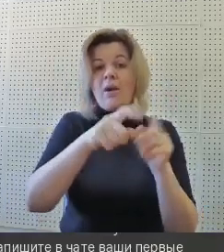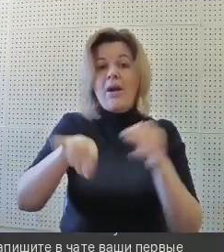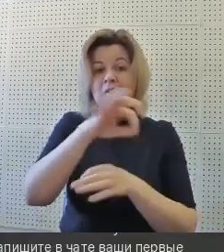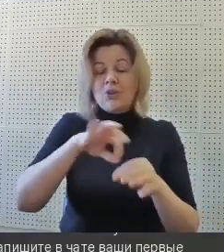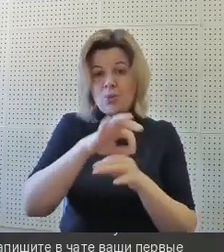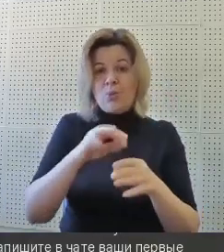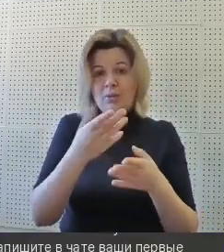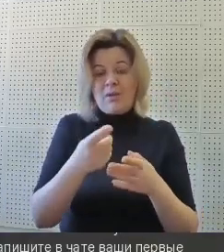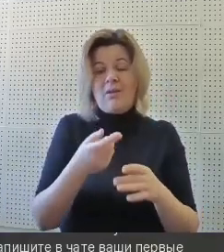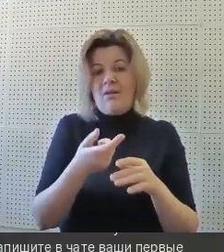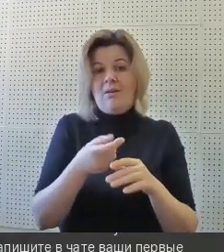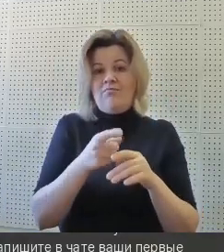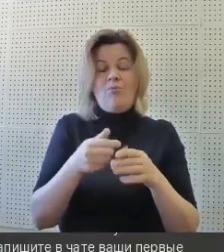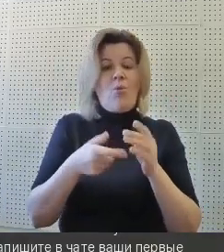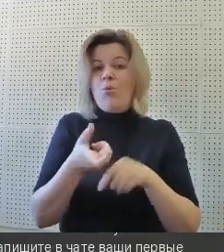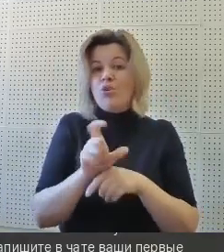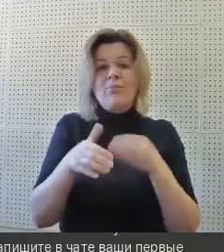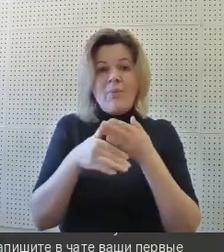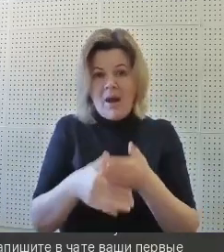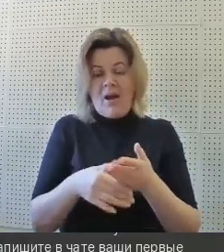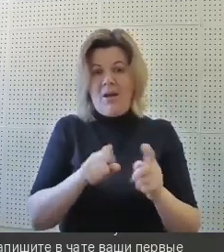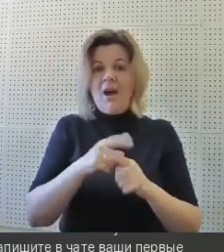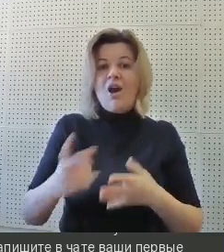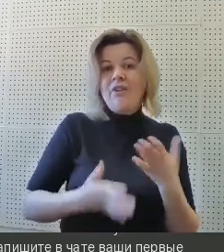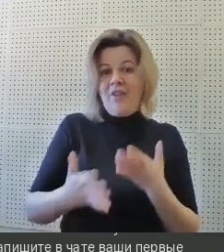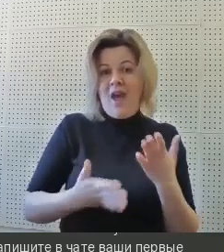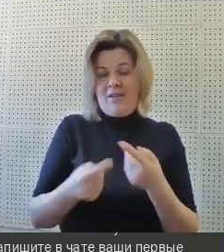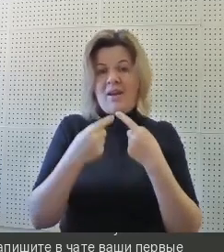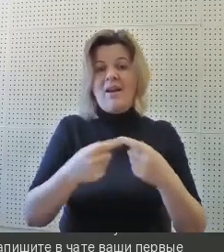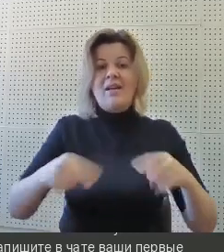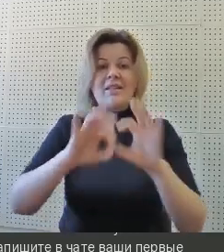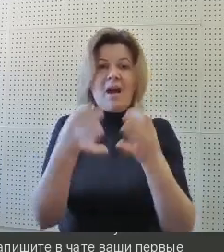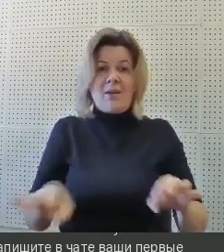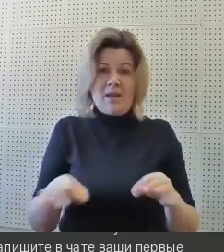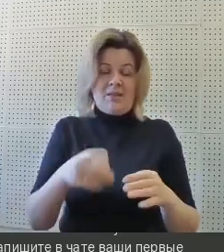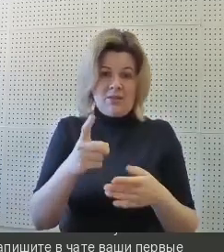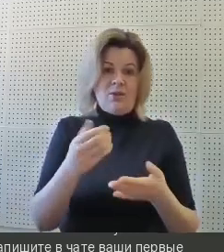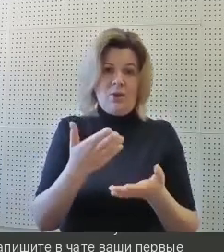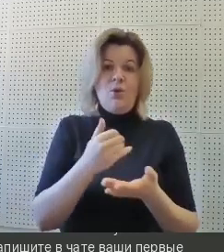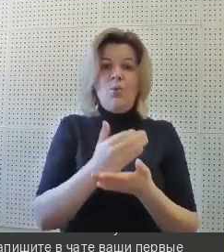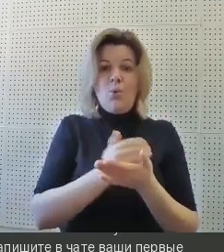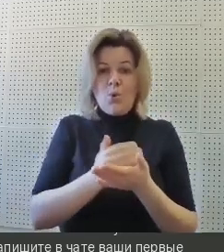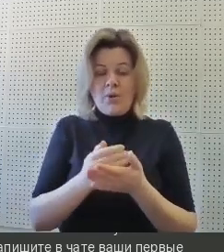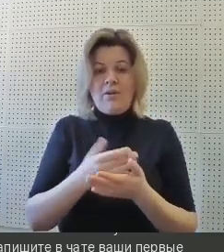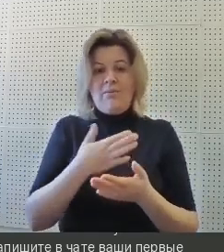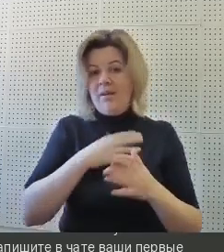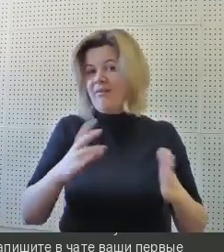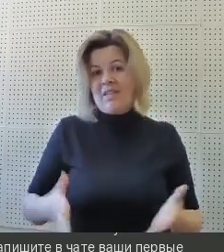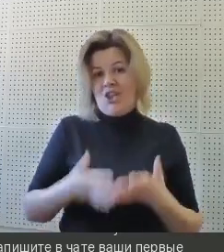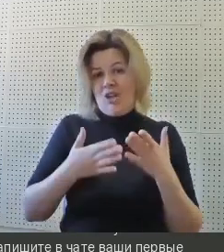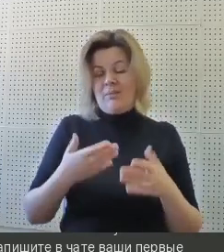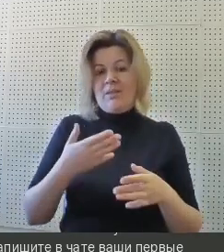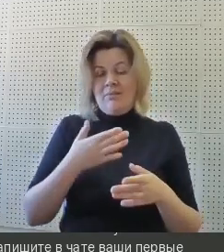Это очень оживляет урок и разнообразит его. Вот просто действительно восхищаемся